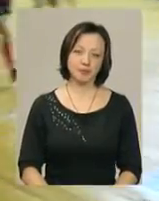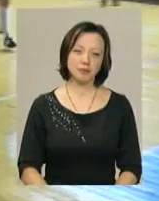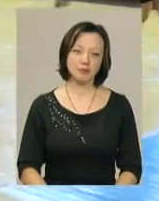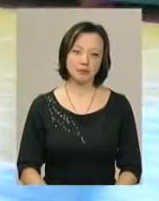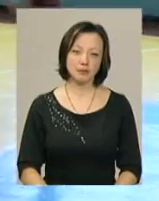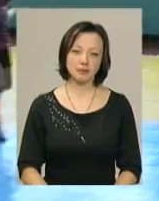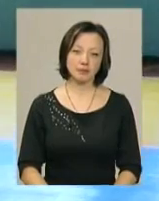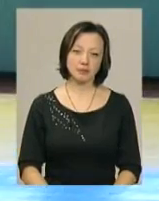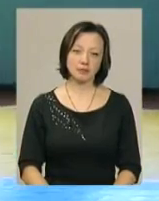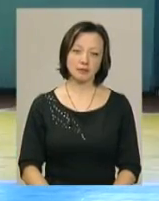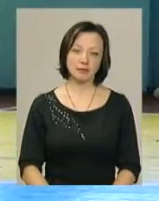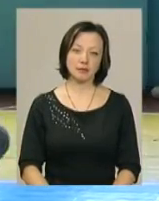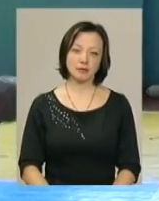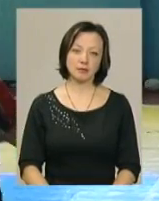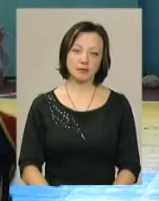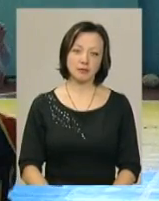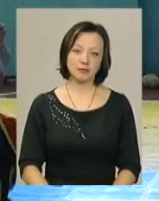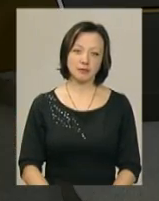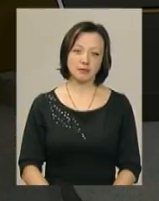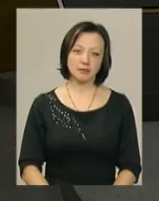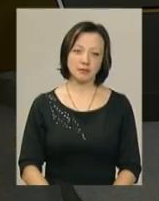Олександр Горішевський. Новини Поділля.Центр.